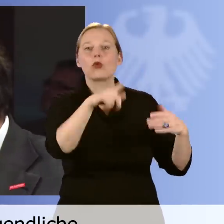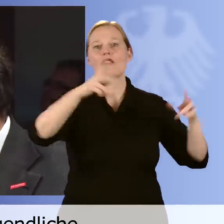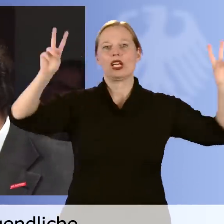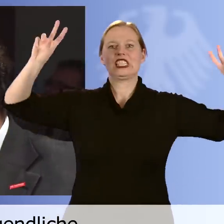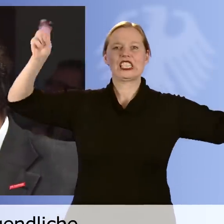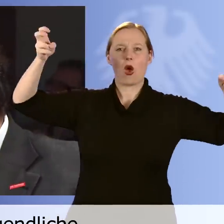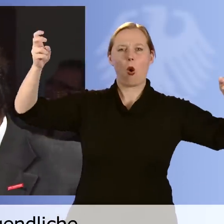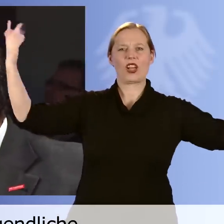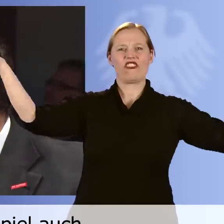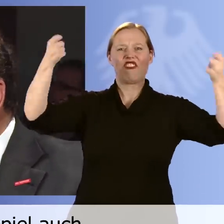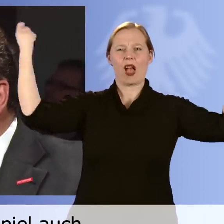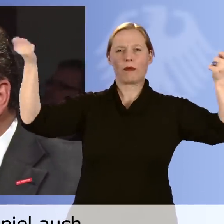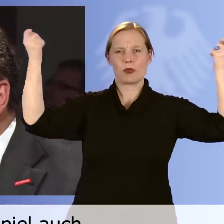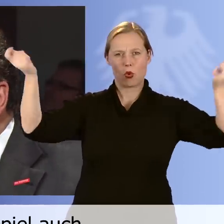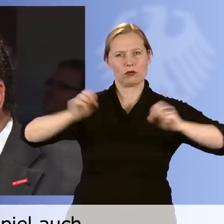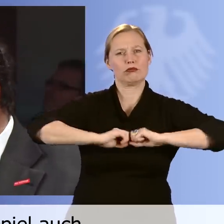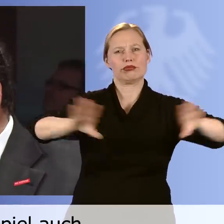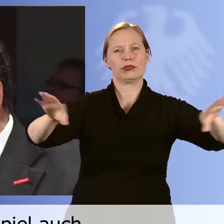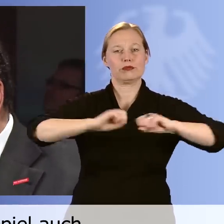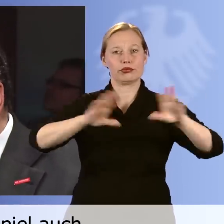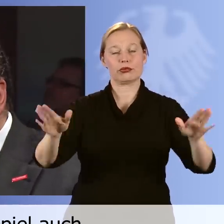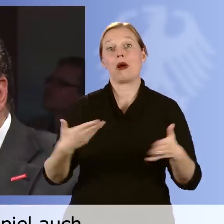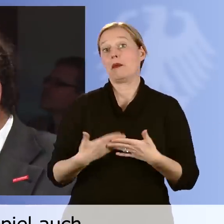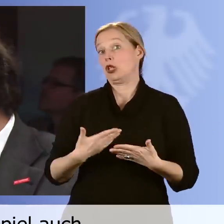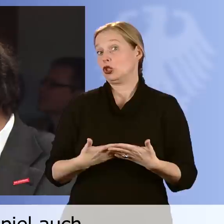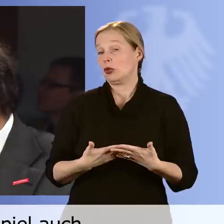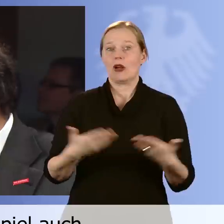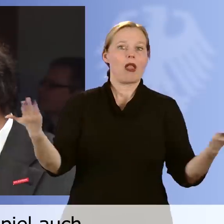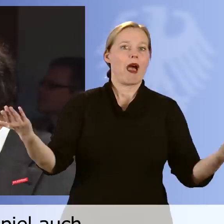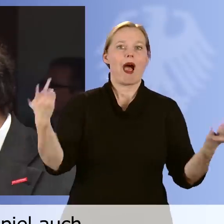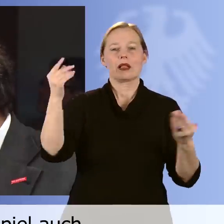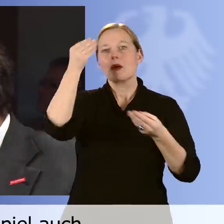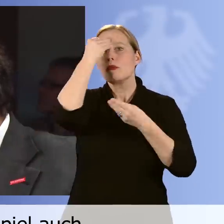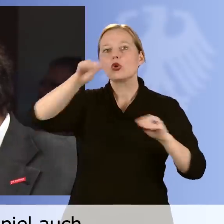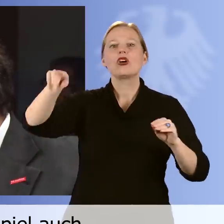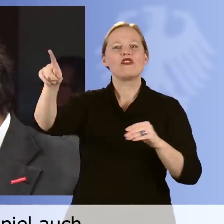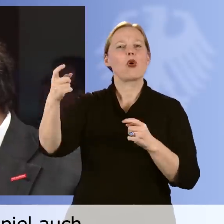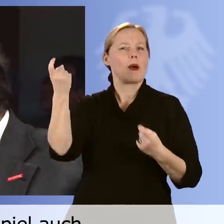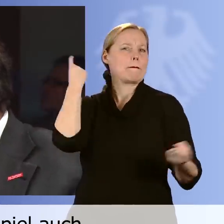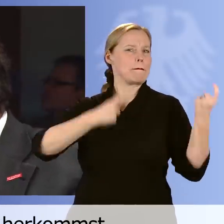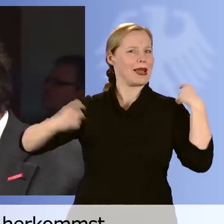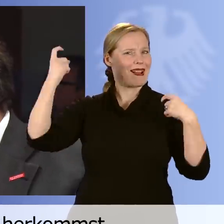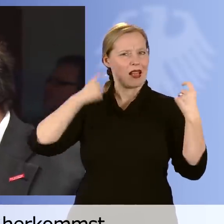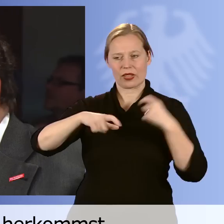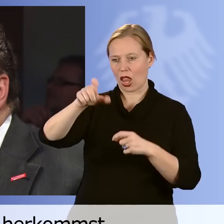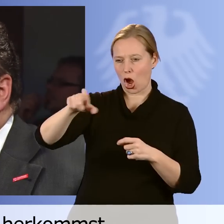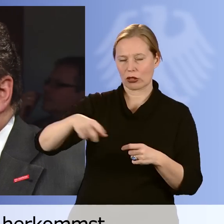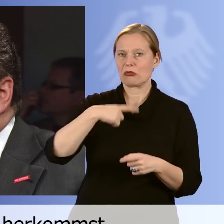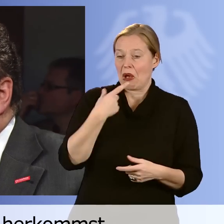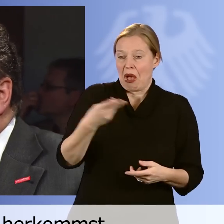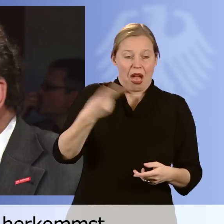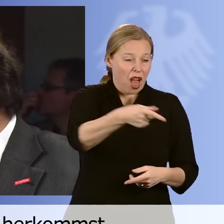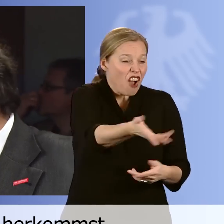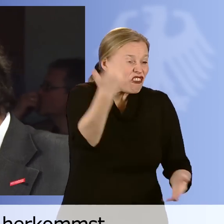Slogans, dort haben wir Claims und dort sagen wir zum Beispiel, dass eine Botschaft in die Migrantengruppe, bei uns zählt nicht, wo du